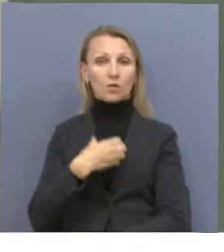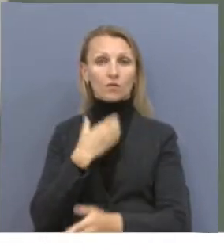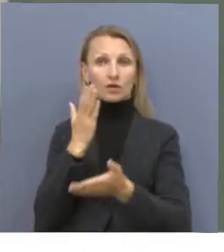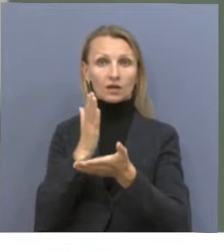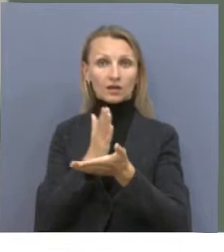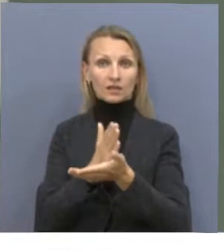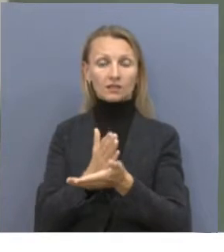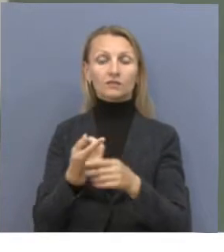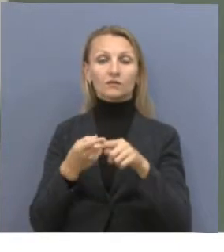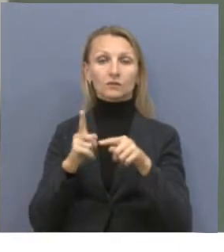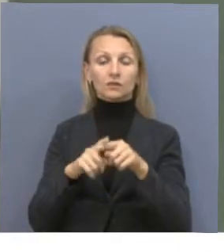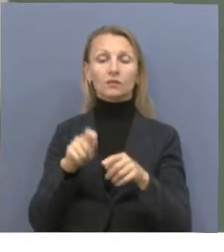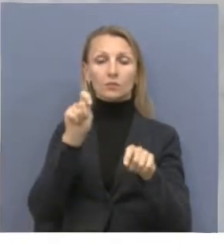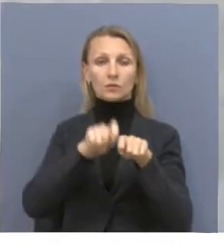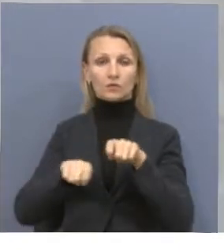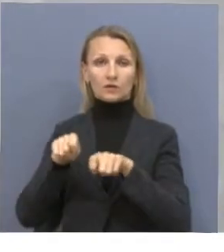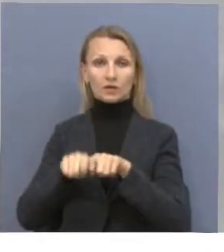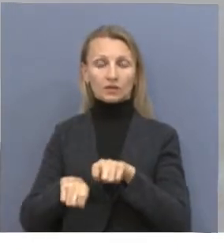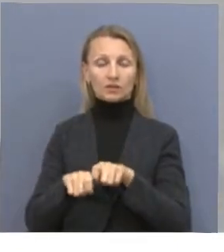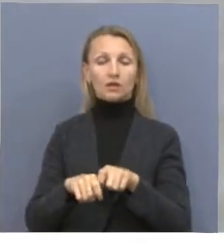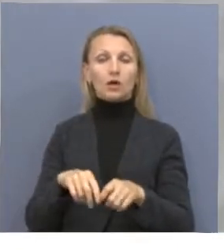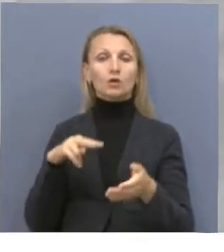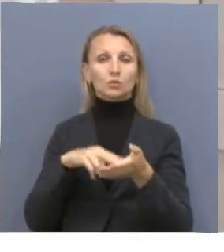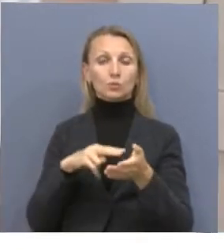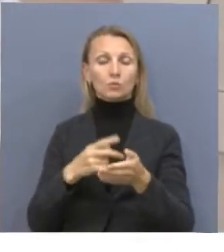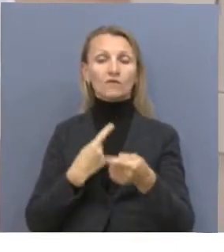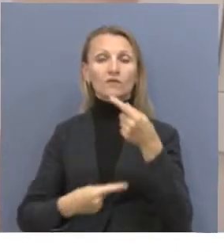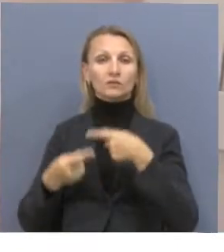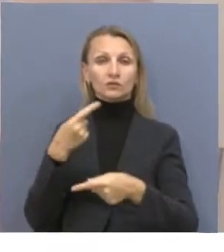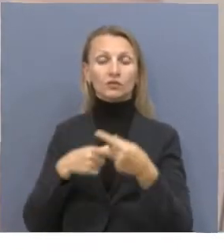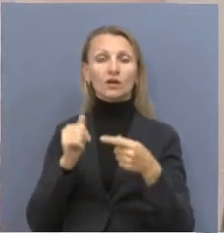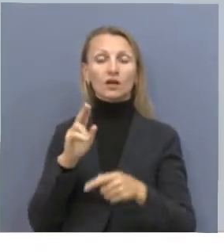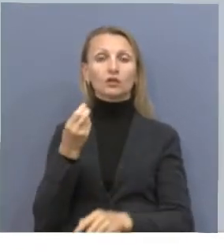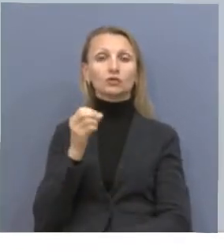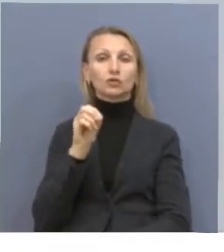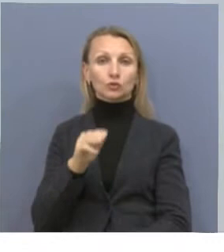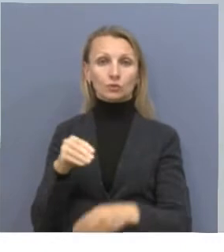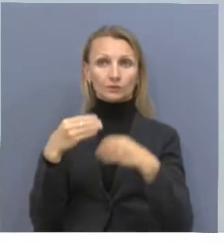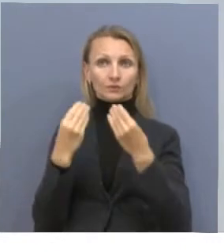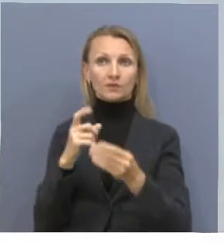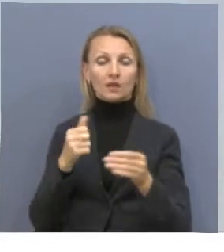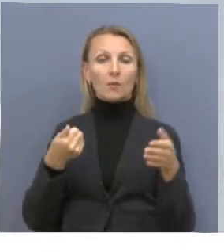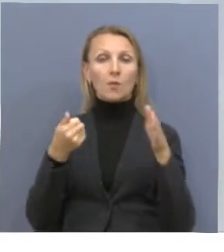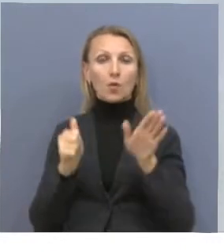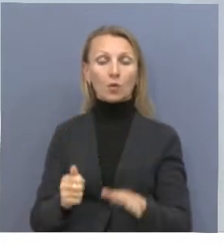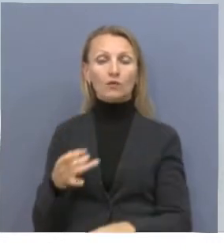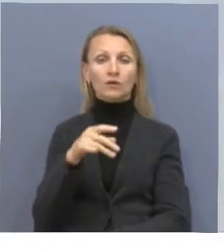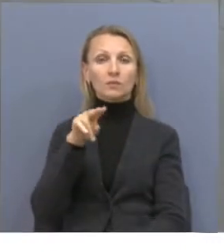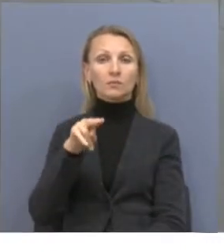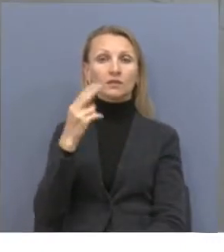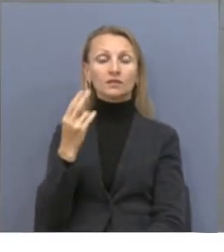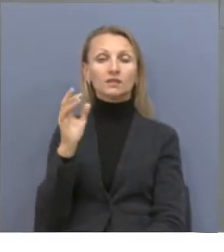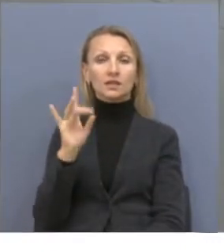инфекционные и провизорные стационары. Сумма возмещается на основании предоставленного счета. К слову, за полгода в регионе на ПЦР